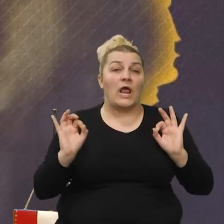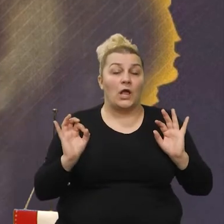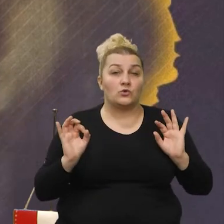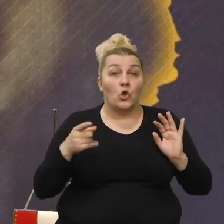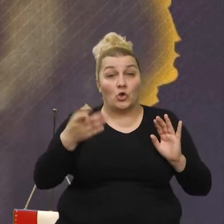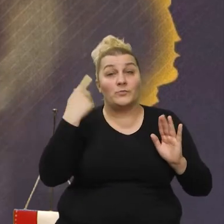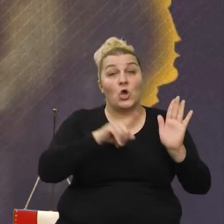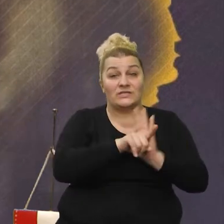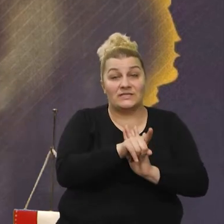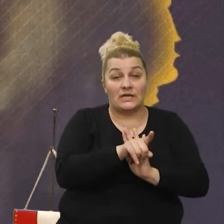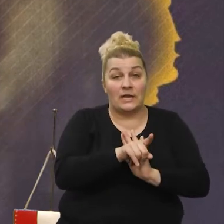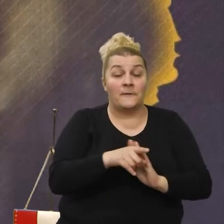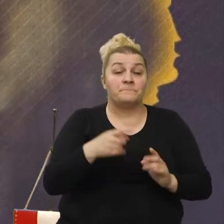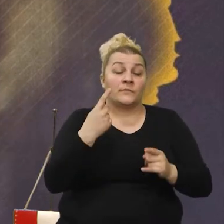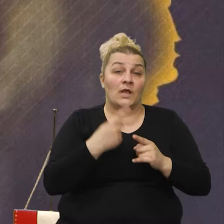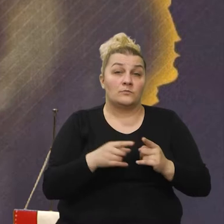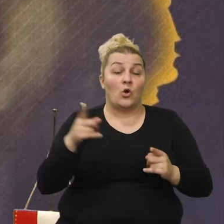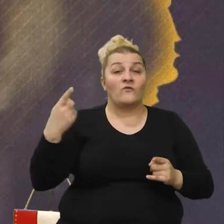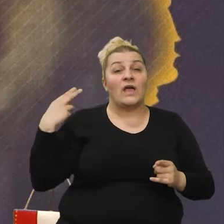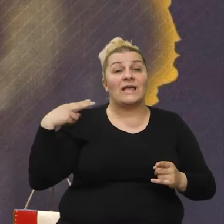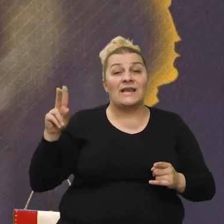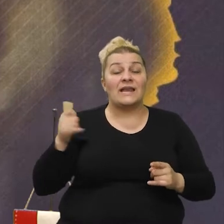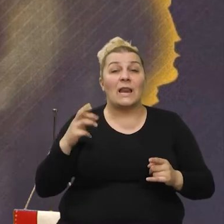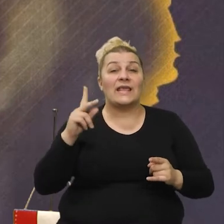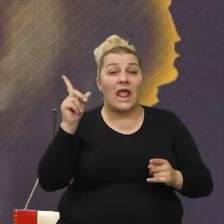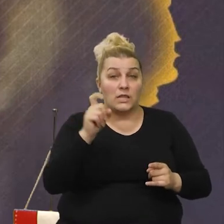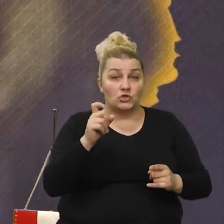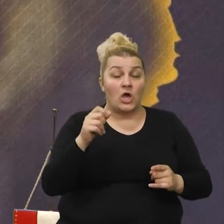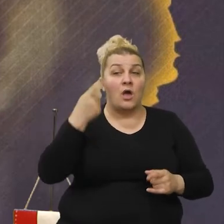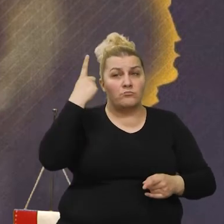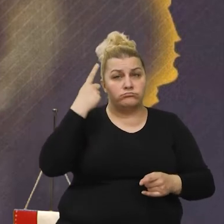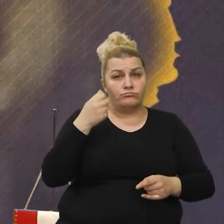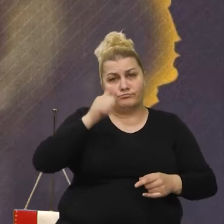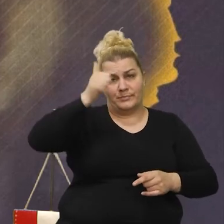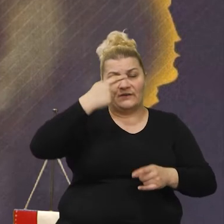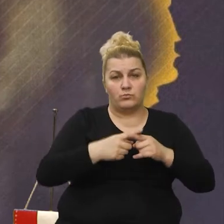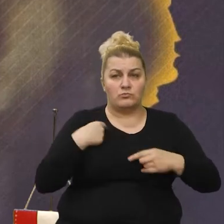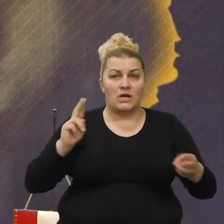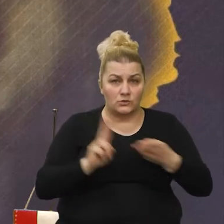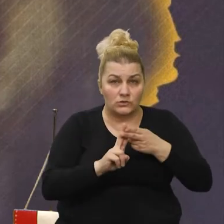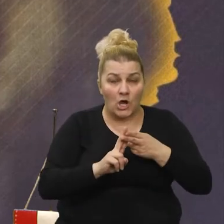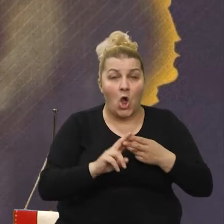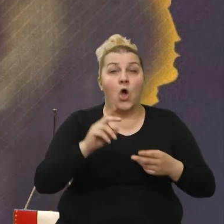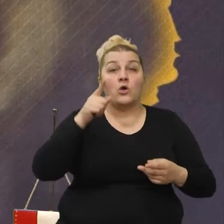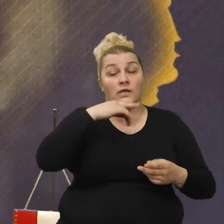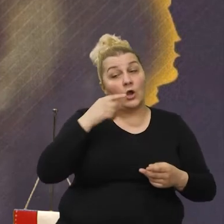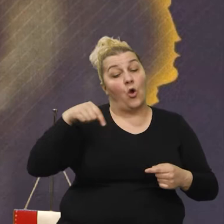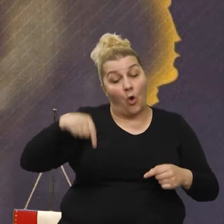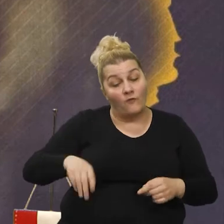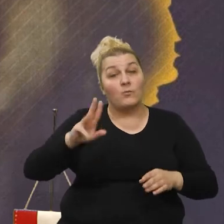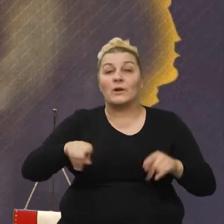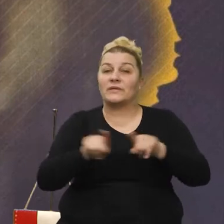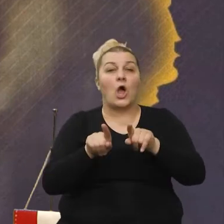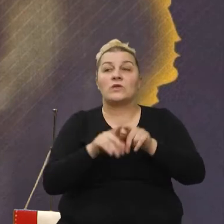cilj. General Jelička me prvi put, kad smo se prvi put videli, on mi je rekao roko. Ovdje moraju postići